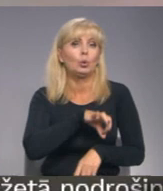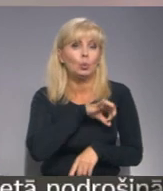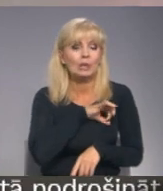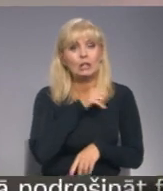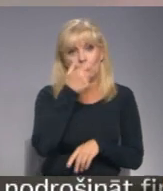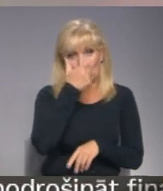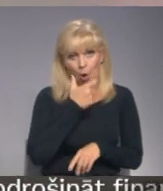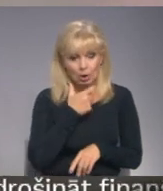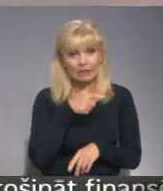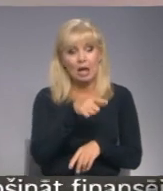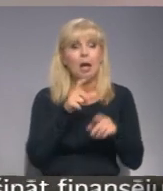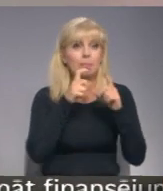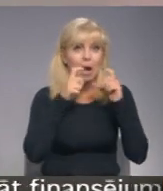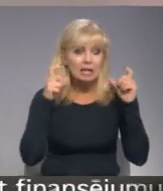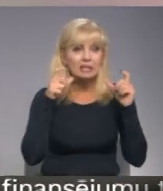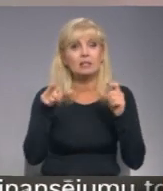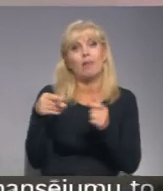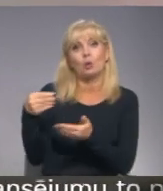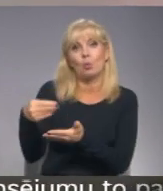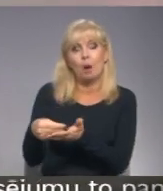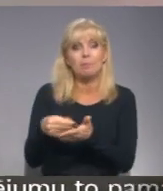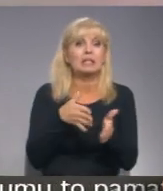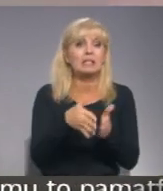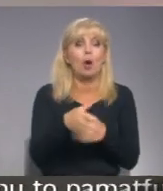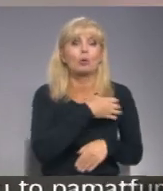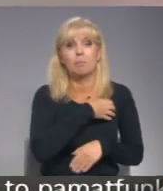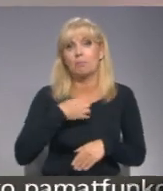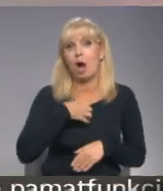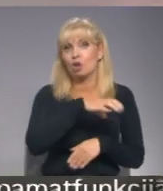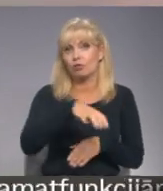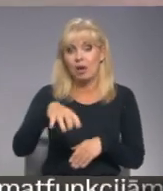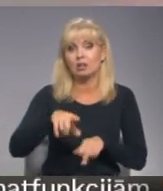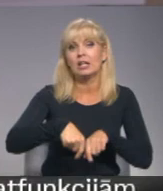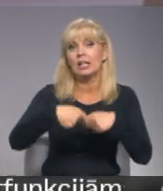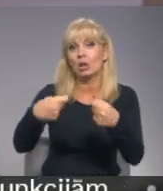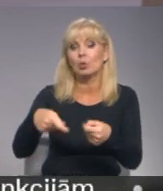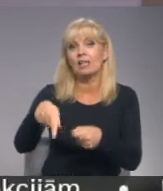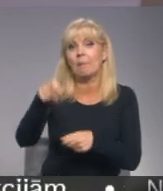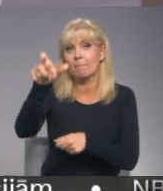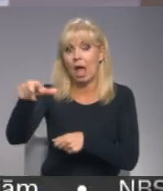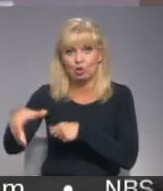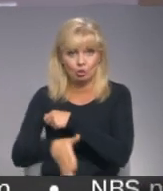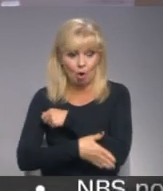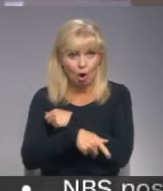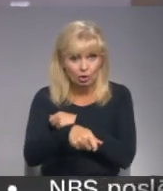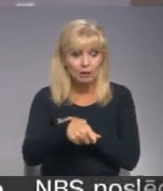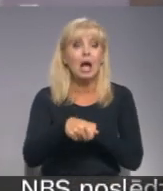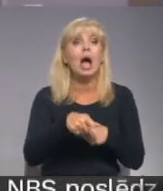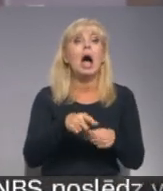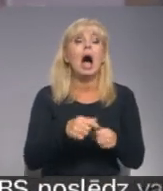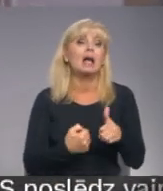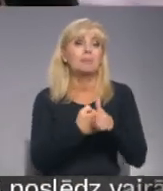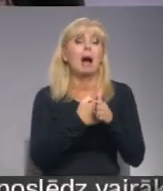korekti arī šīs maskas nopirkt un caur pašvaldībām attiecīgi izdalīt šīm personām. Deputāti likuma grozījums atbalstīja